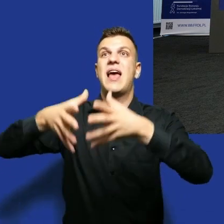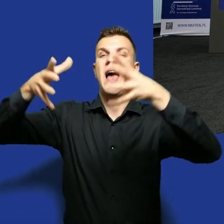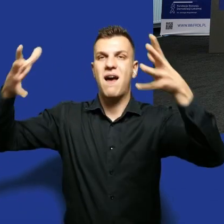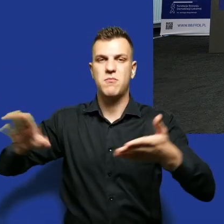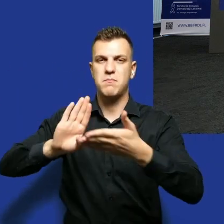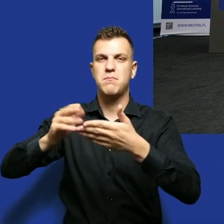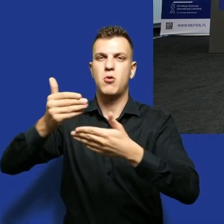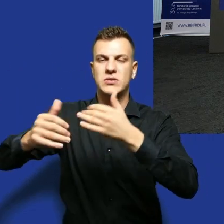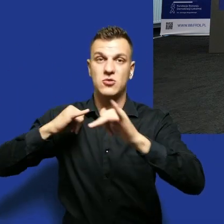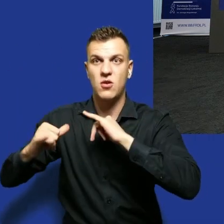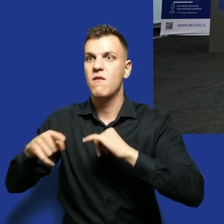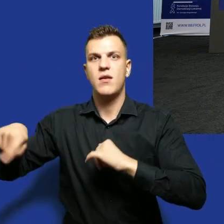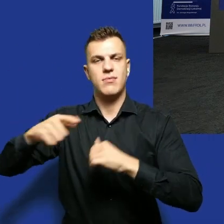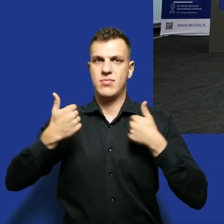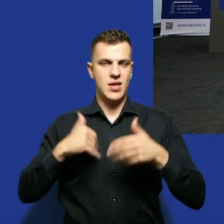nie chcą być kontrolowane